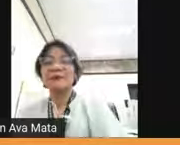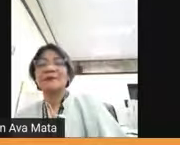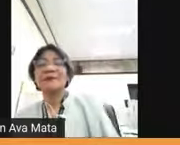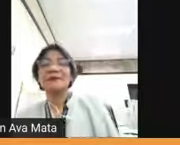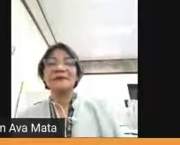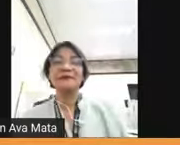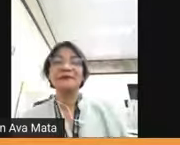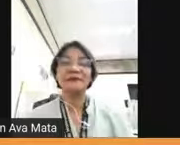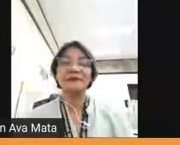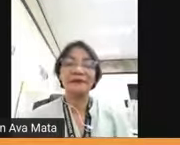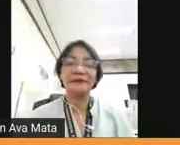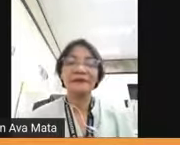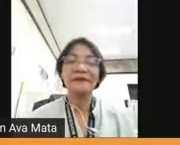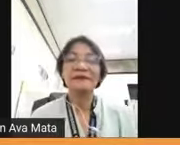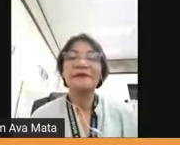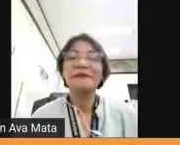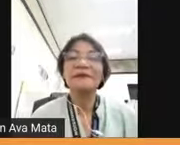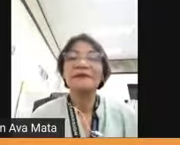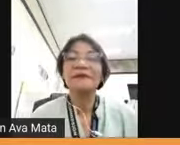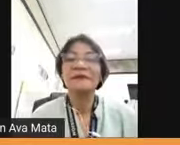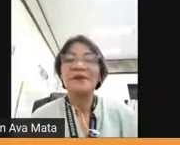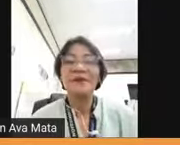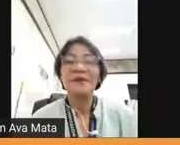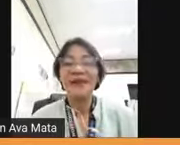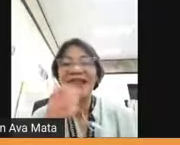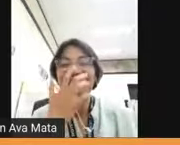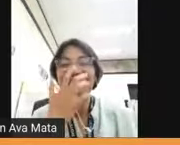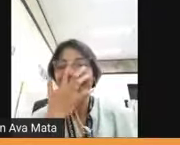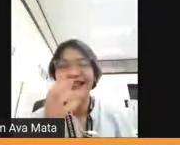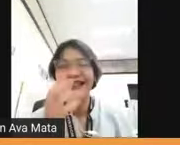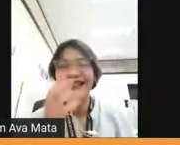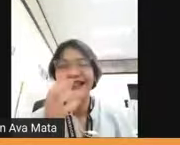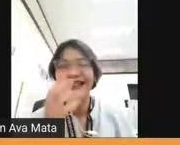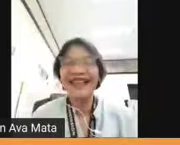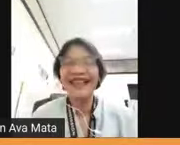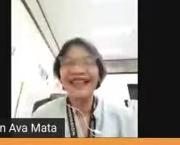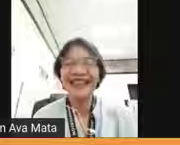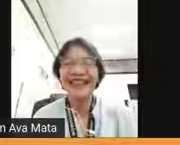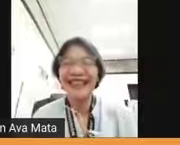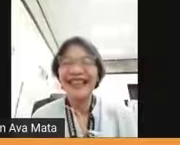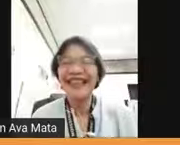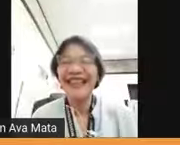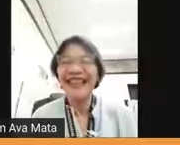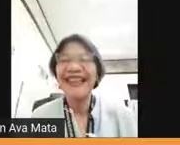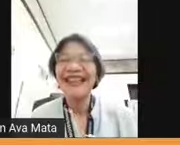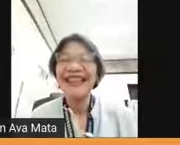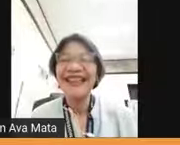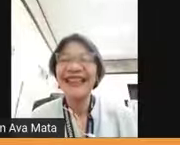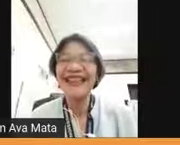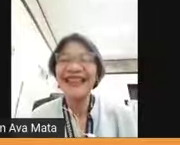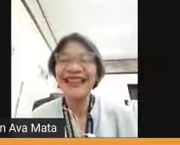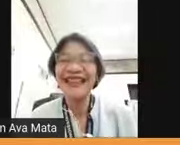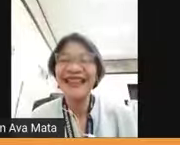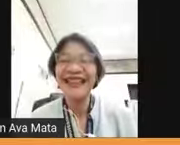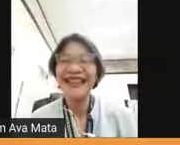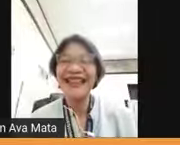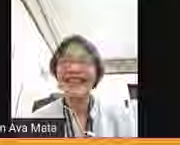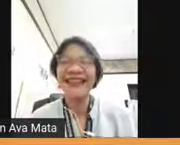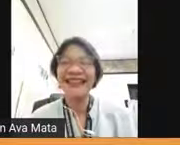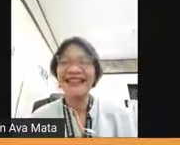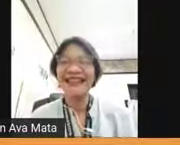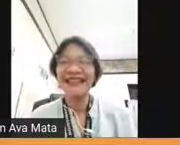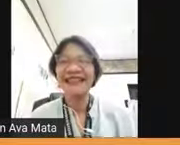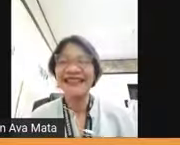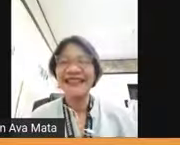natuwalak ako dun sa sinabi ni Doc Mau na dun lang muna. Kasi, sobrang mukhang andaming